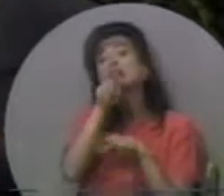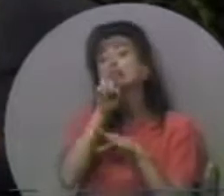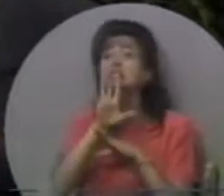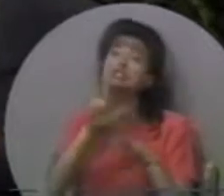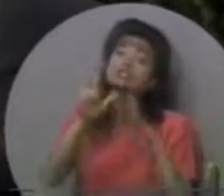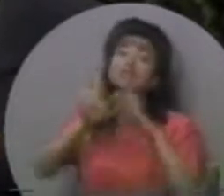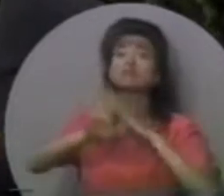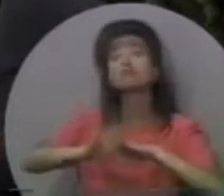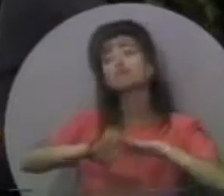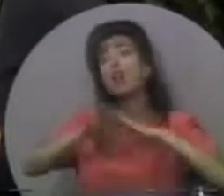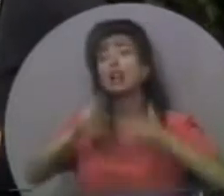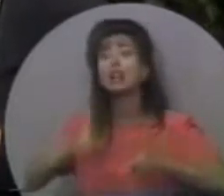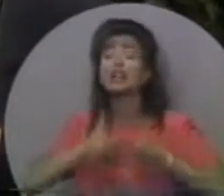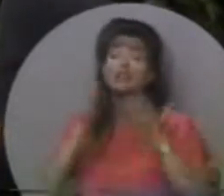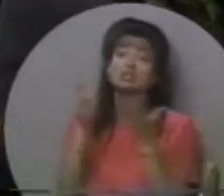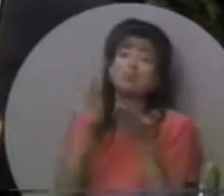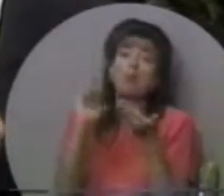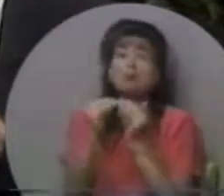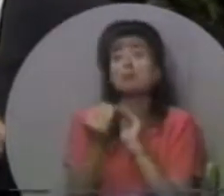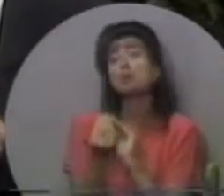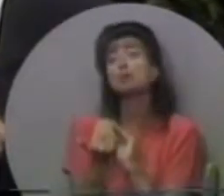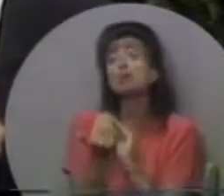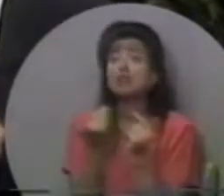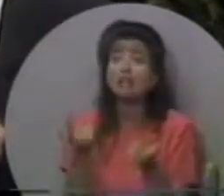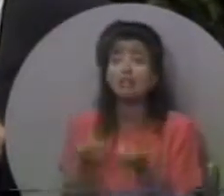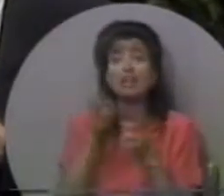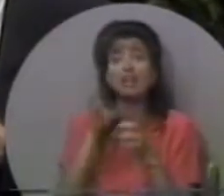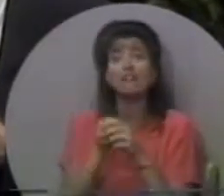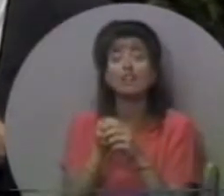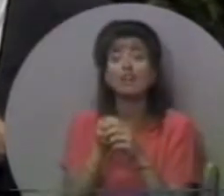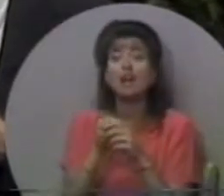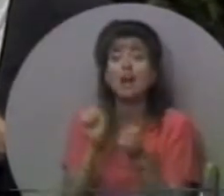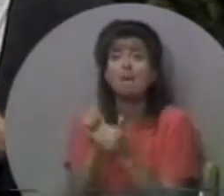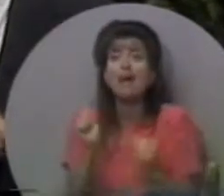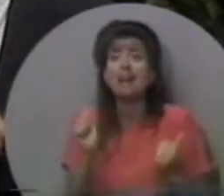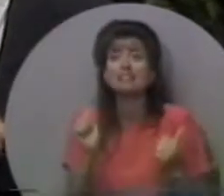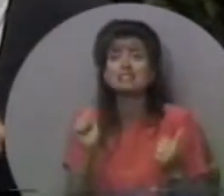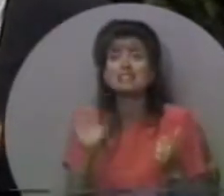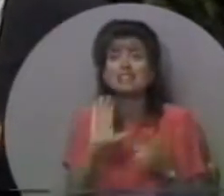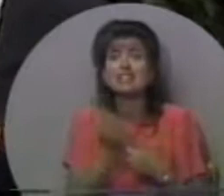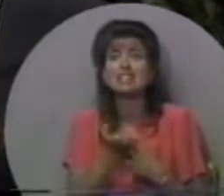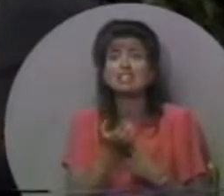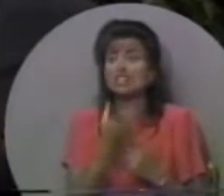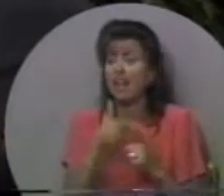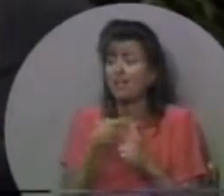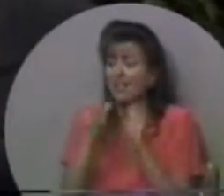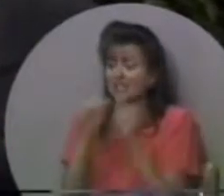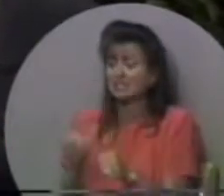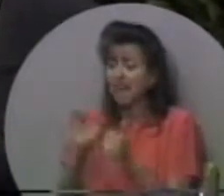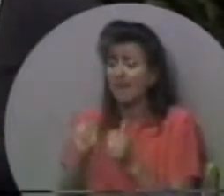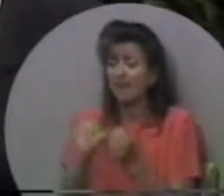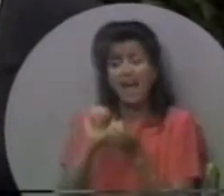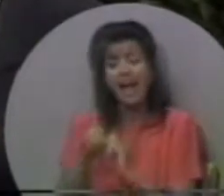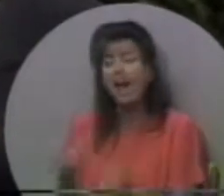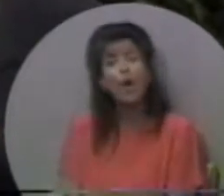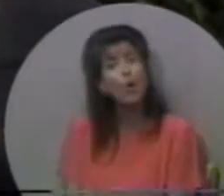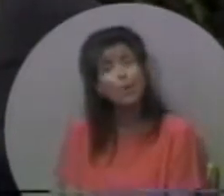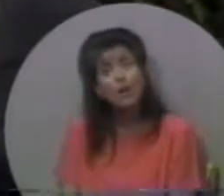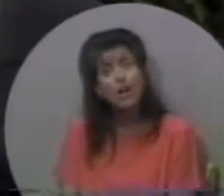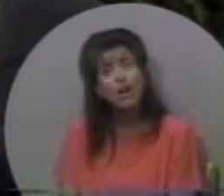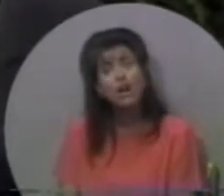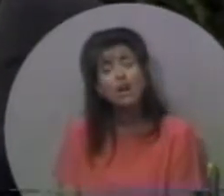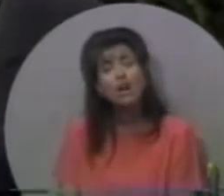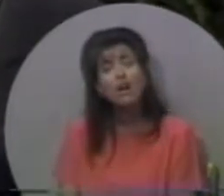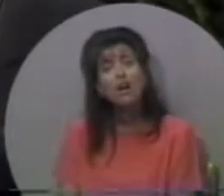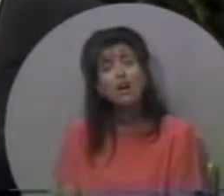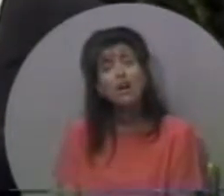можу зрозуміти, як хтось може сидіти в маленькому зібранні і жити у стані відступництва і ще й